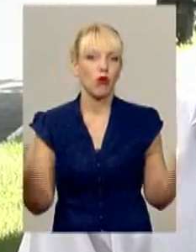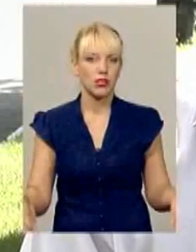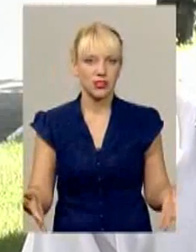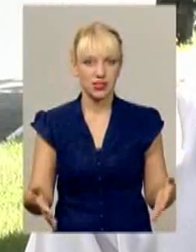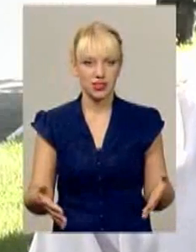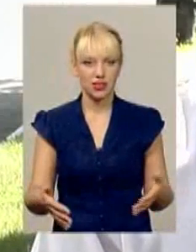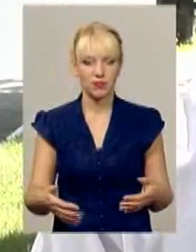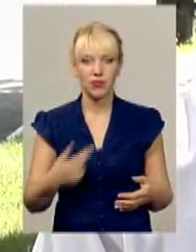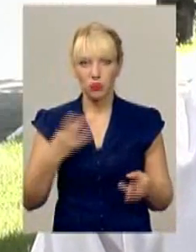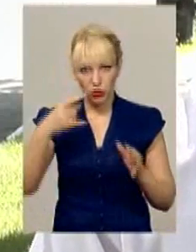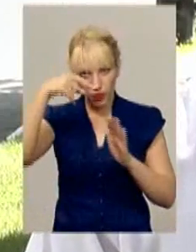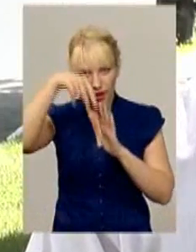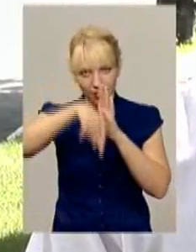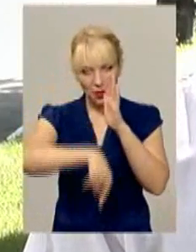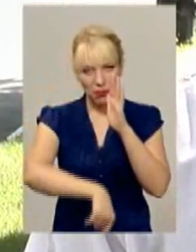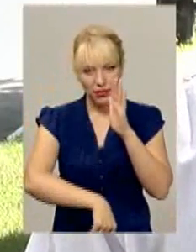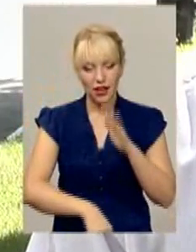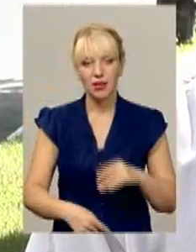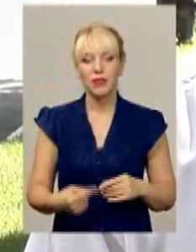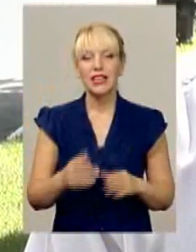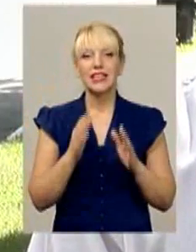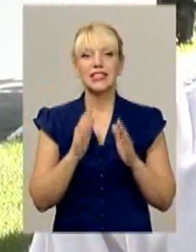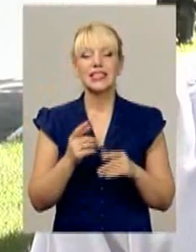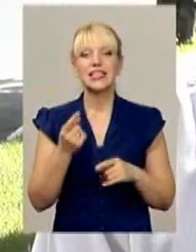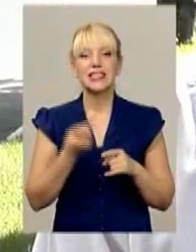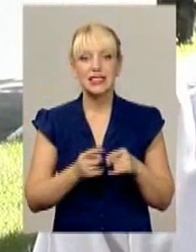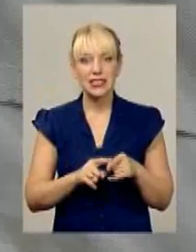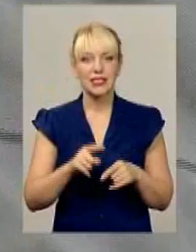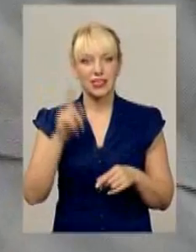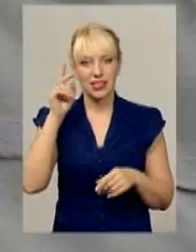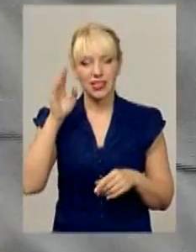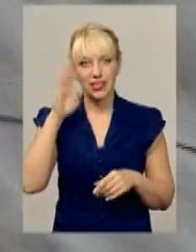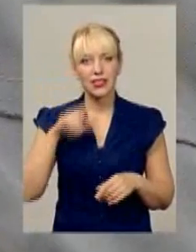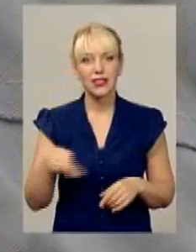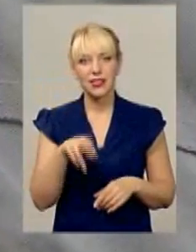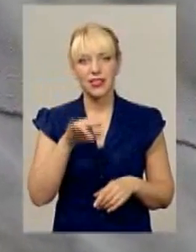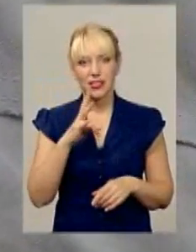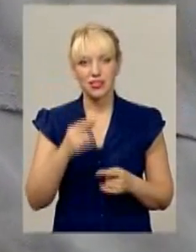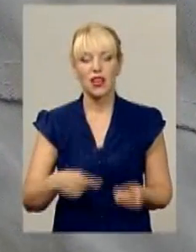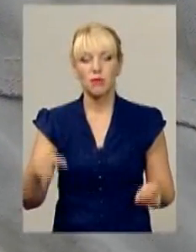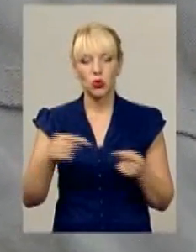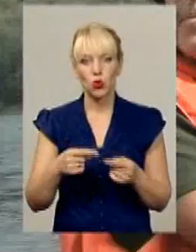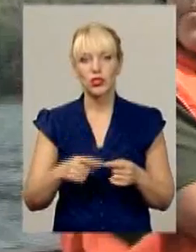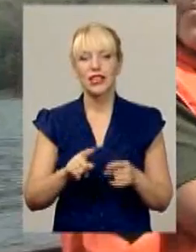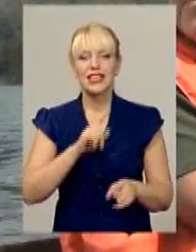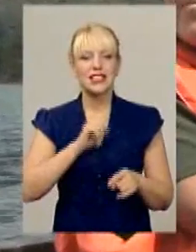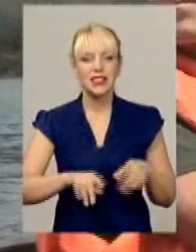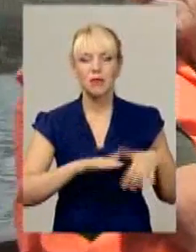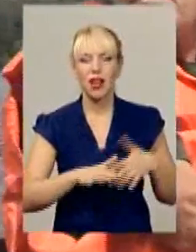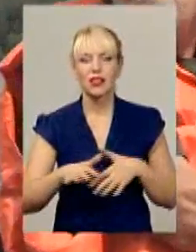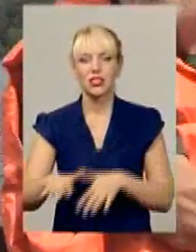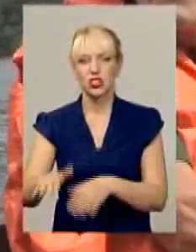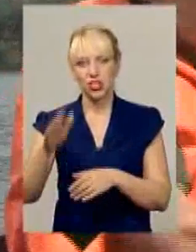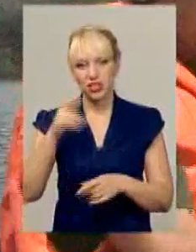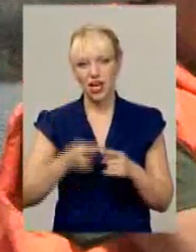глибина. Саме Дністер для цього підходить. Поривчатий вітер та стрімкати чия. У Дністра